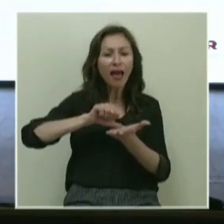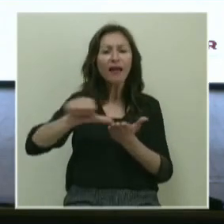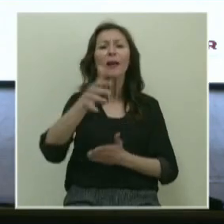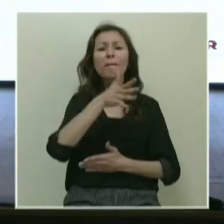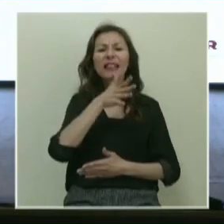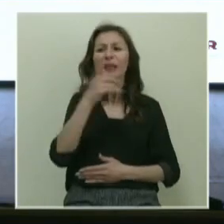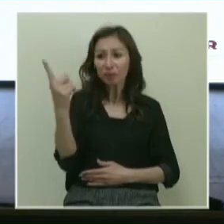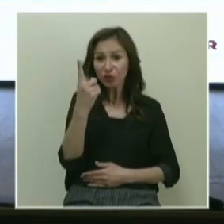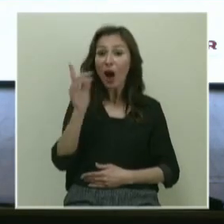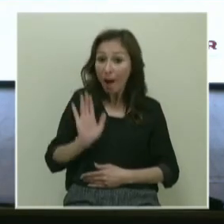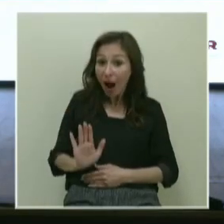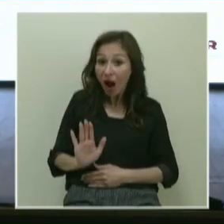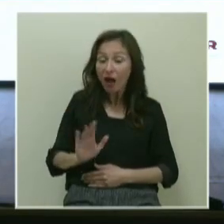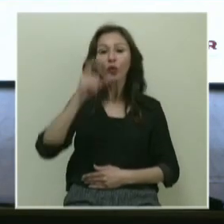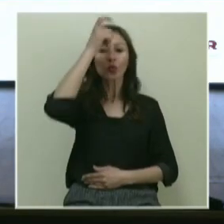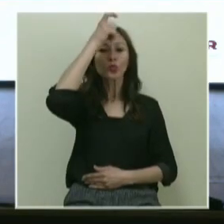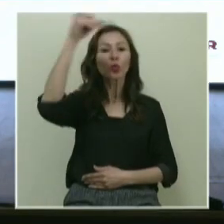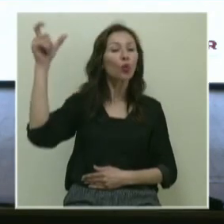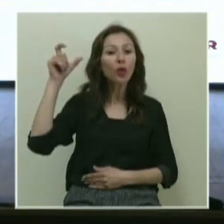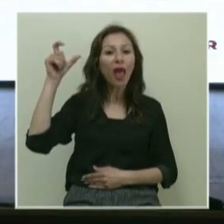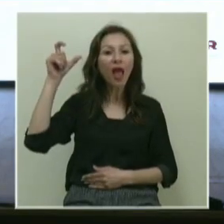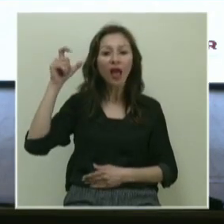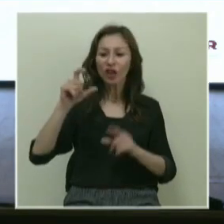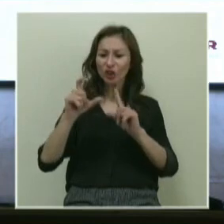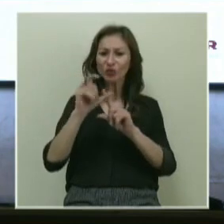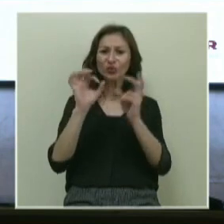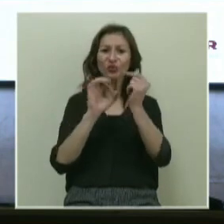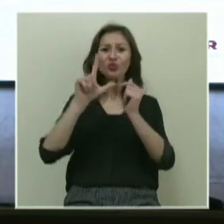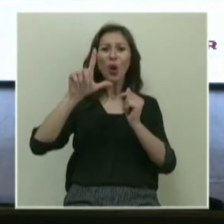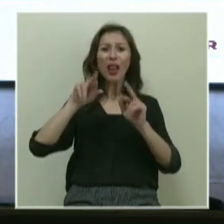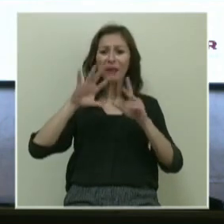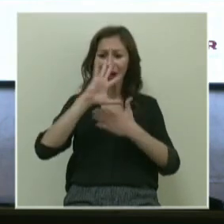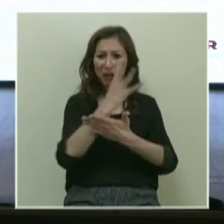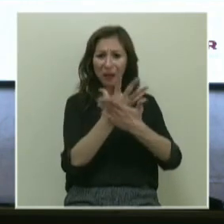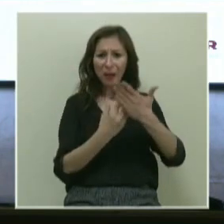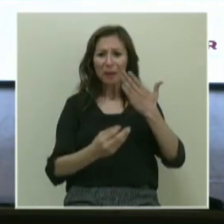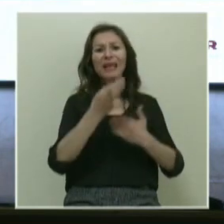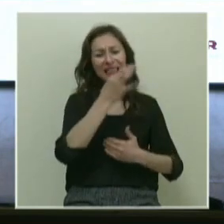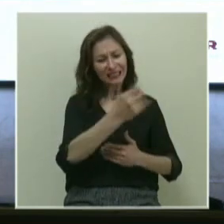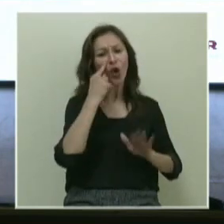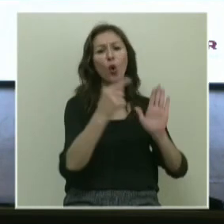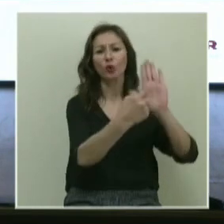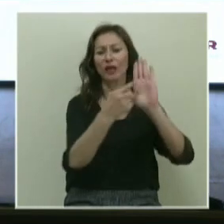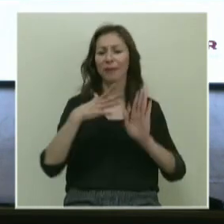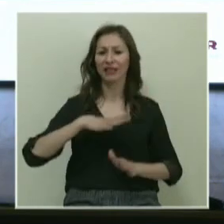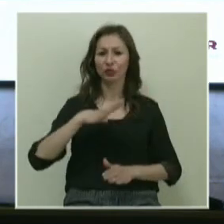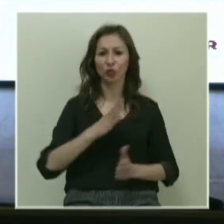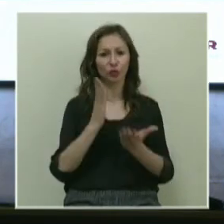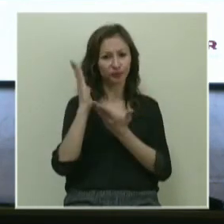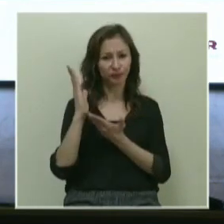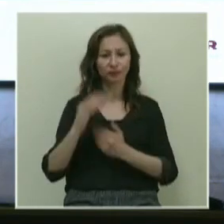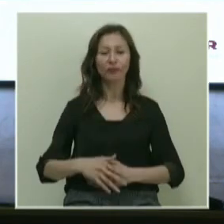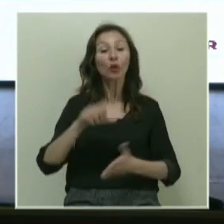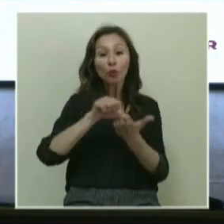bildiği bir şey, ama Türkiye'nin çöle döndüğü bir şeyi izninizle size göstermek istiyorum.